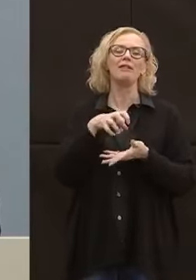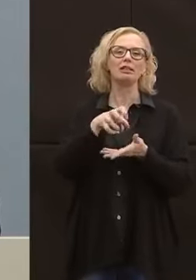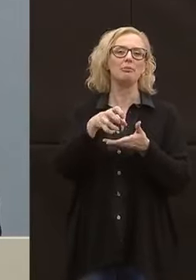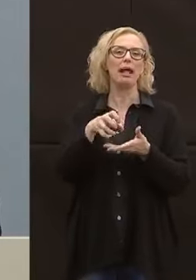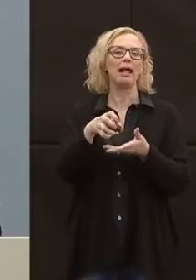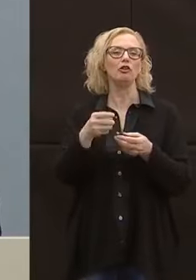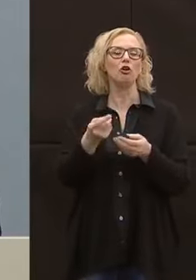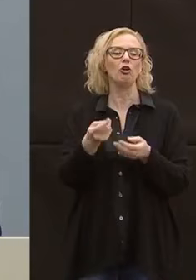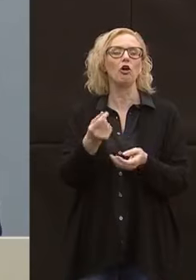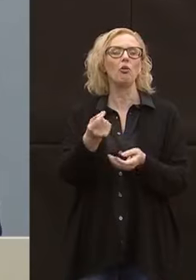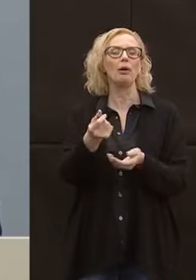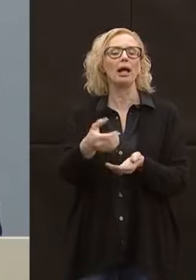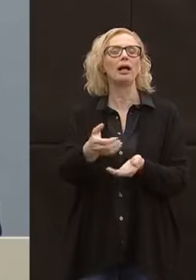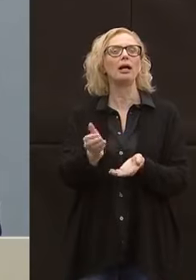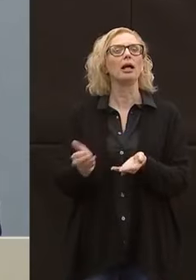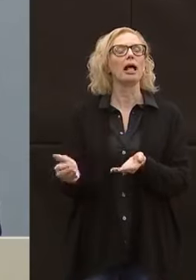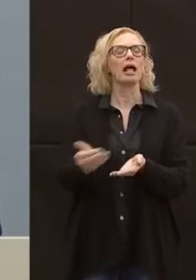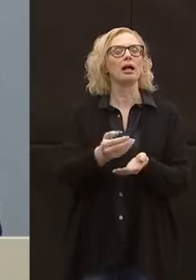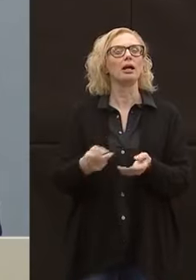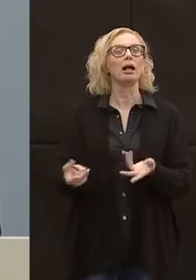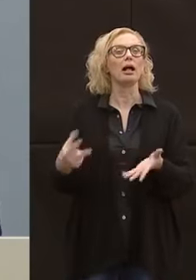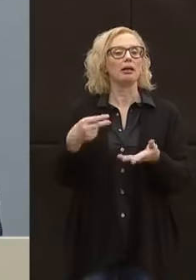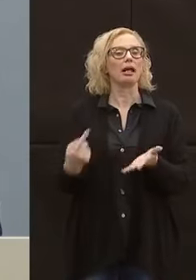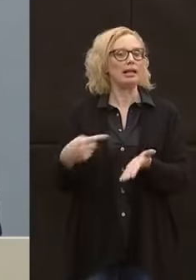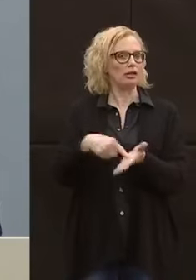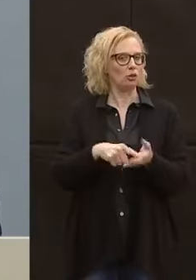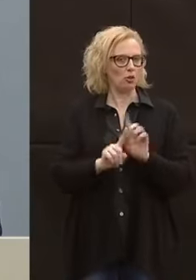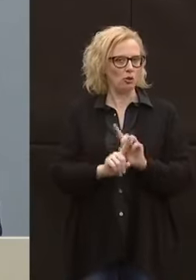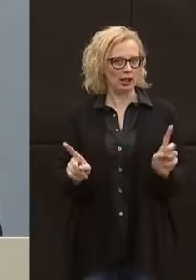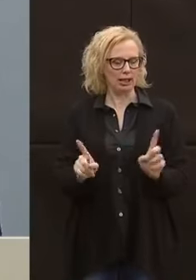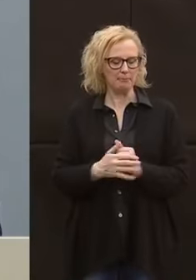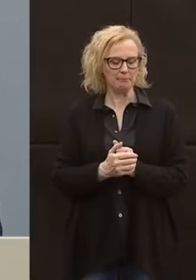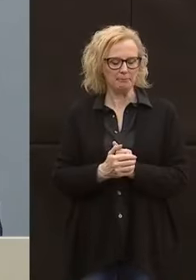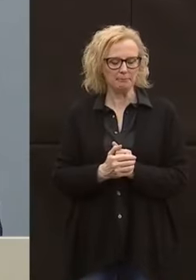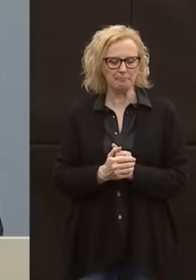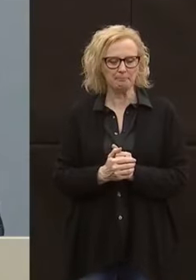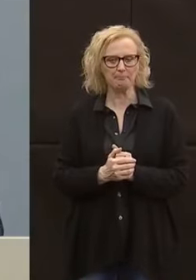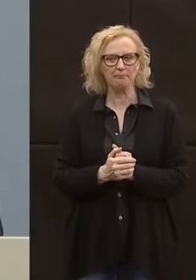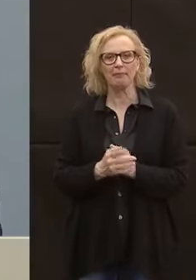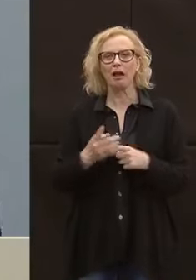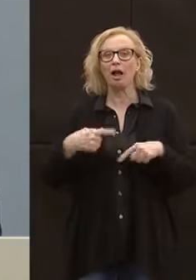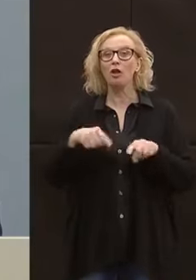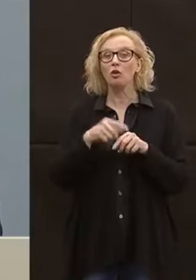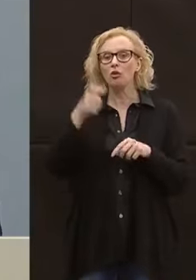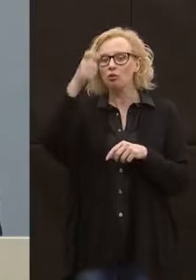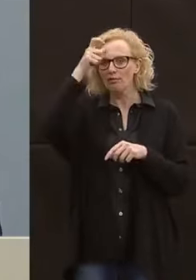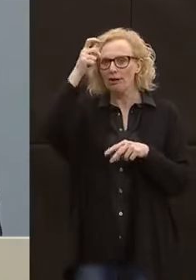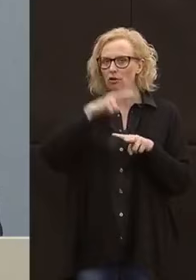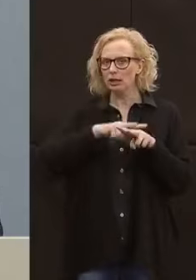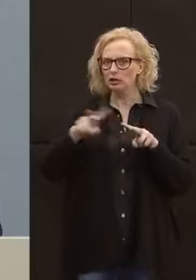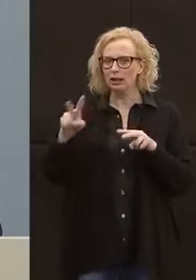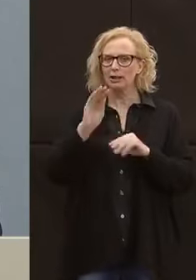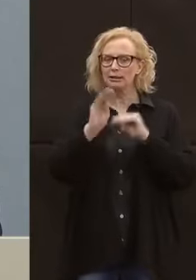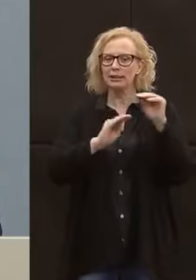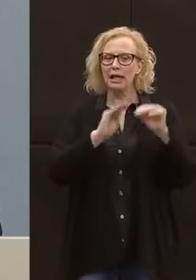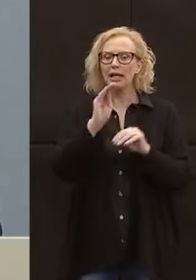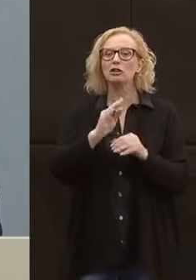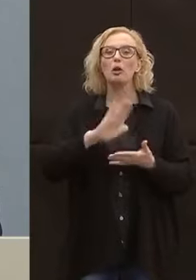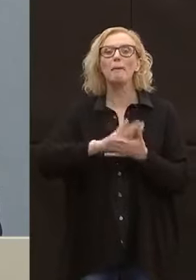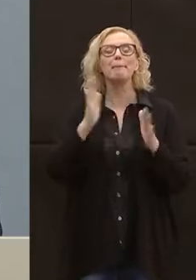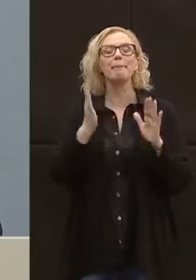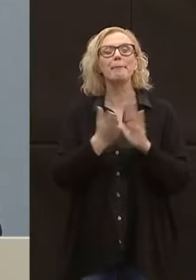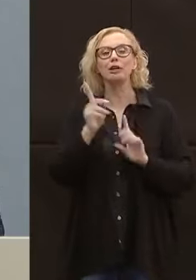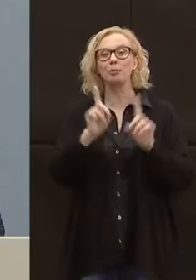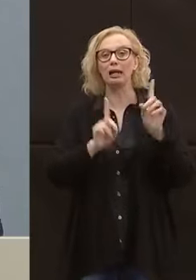si ricollega al tema che abbiamo già toccato, delle richieste che abbiamo fatto il Governo nazionale di sospendere il patto di Milano e il patto